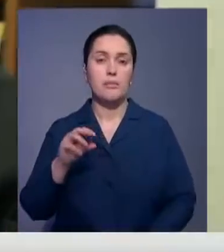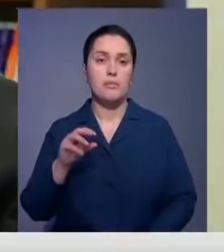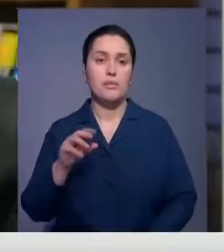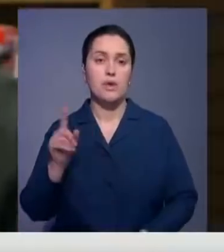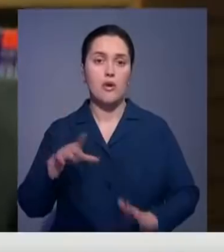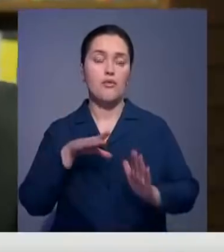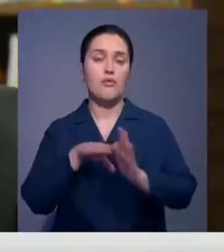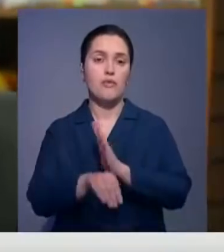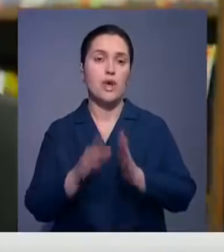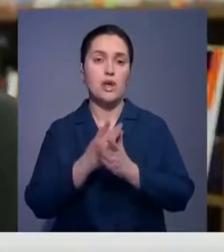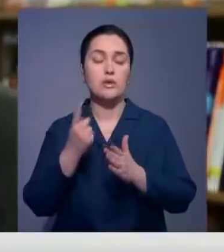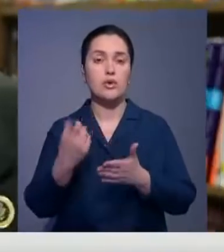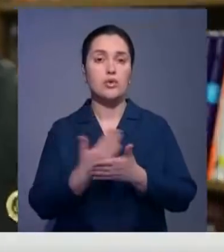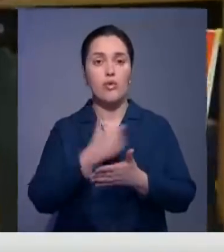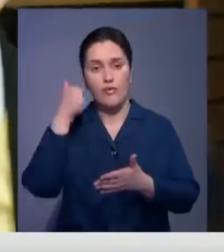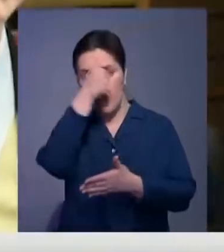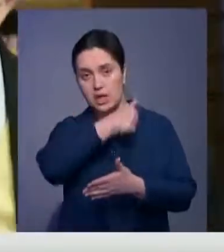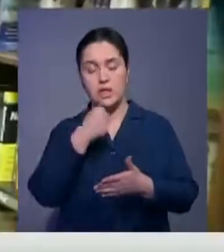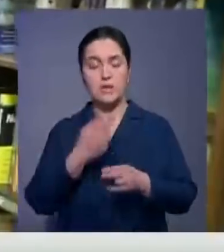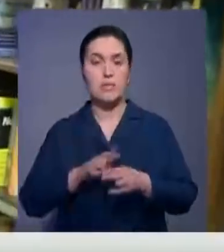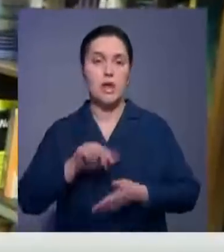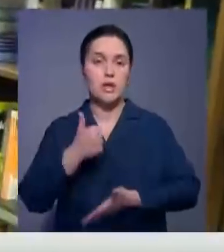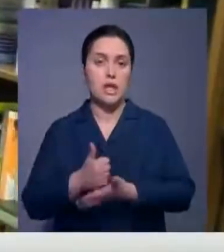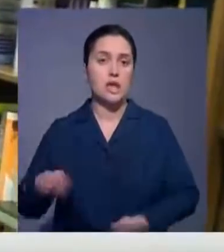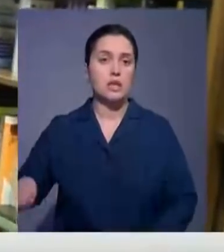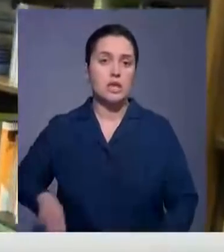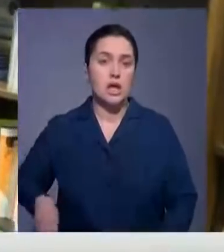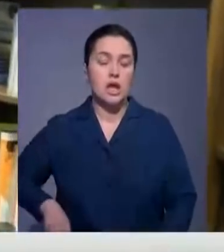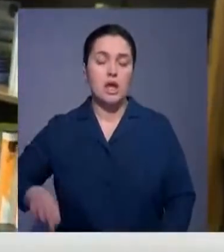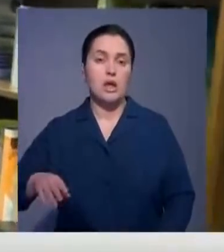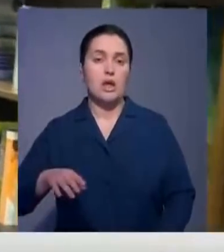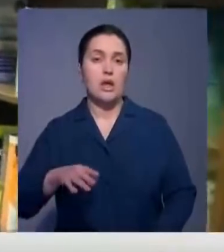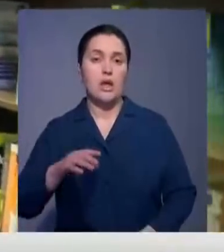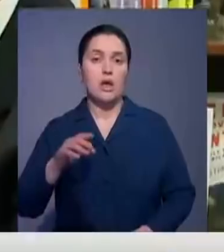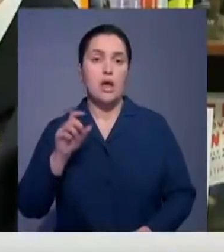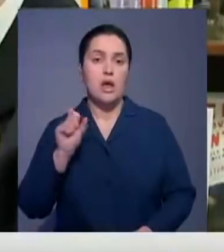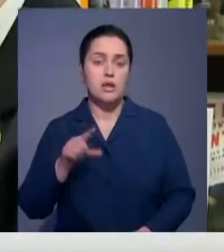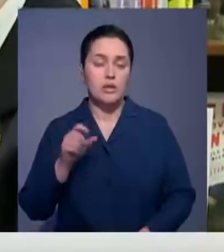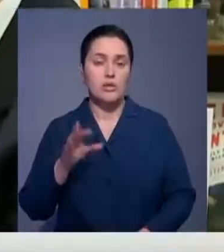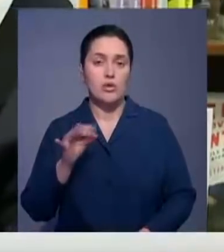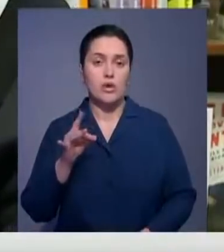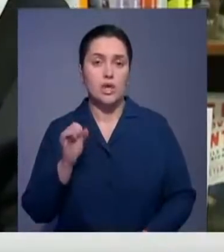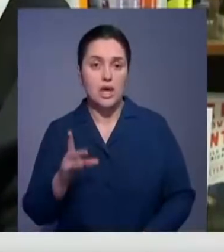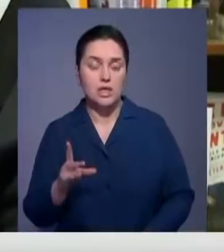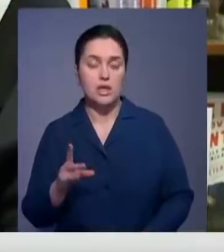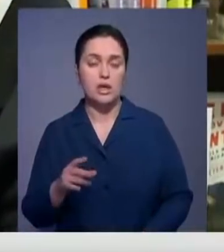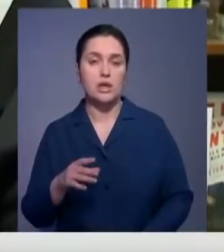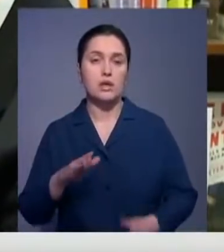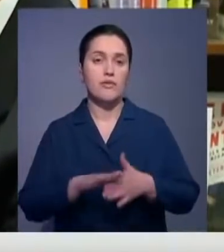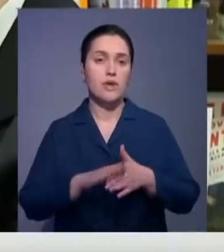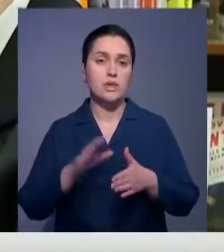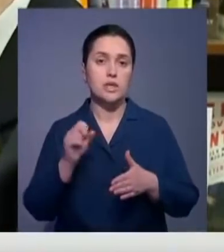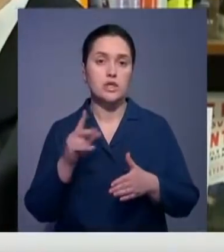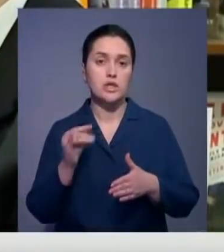вошедшего в число 100 новых лиц Казахстана, генерального директора благотворительного фонда «Алтанкран» Исламбека Солжанова. В американском